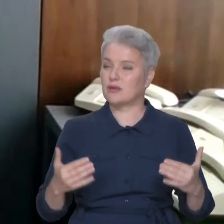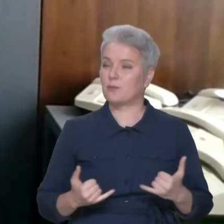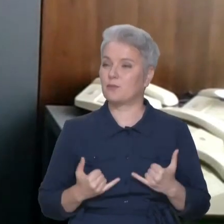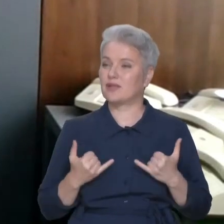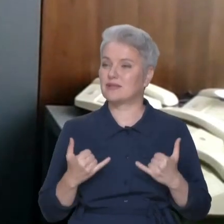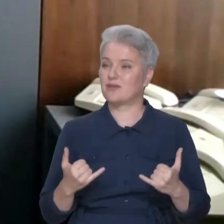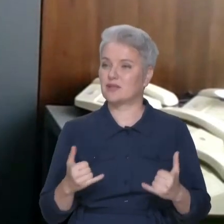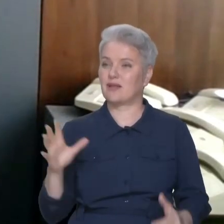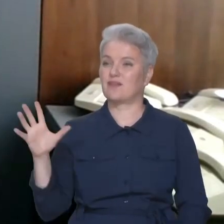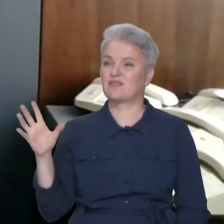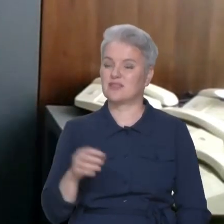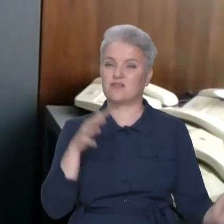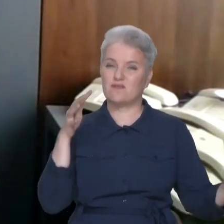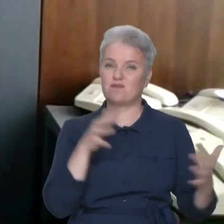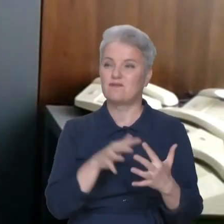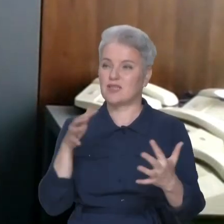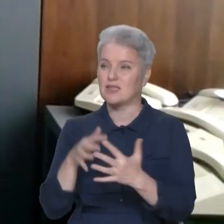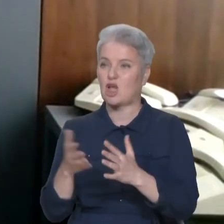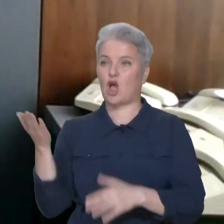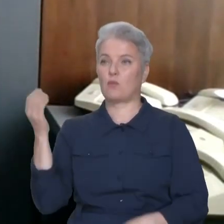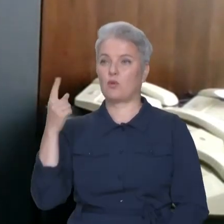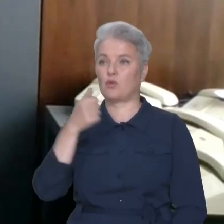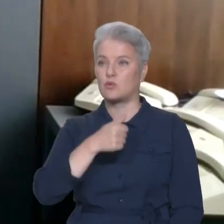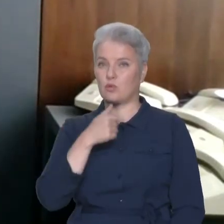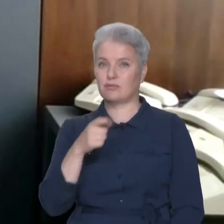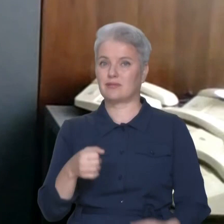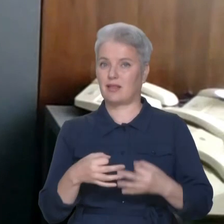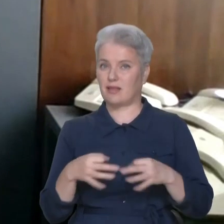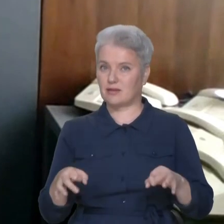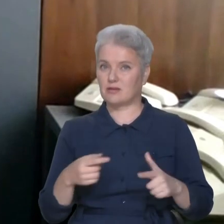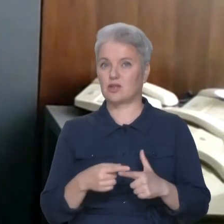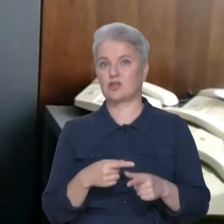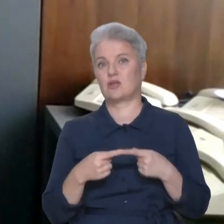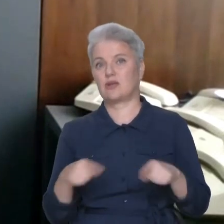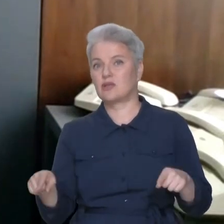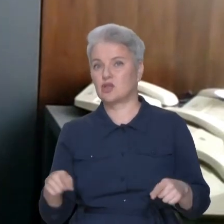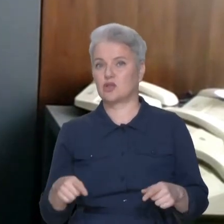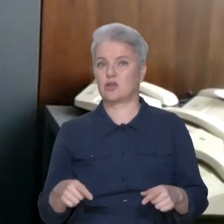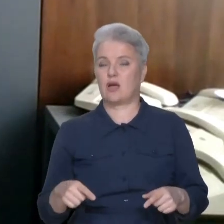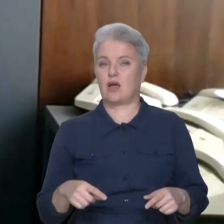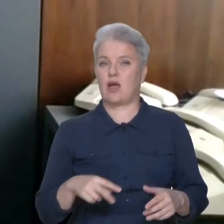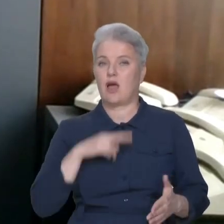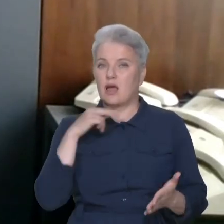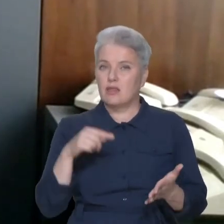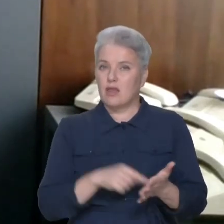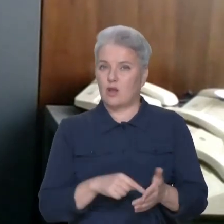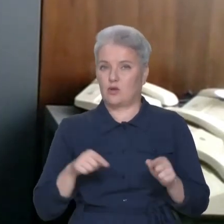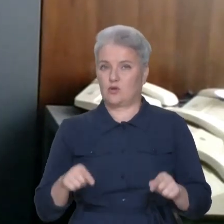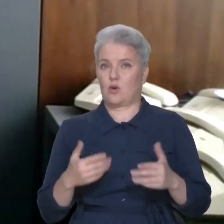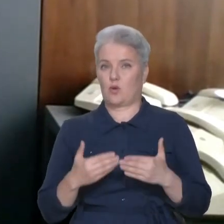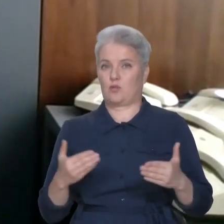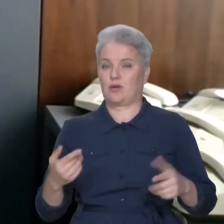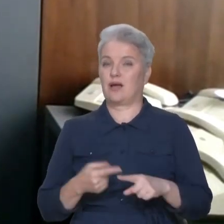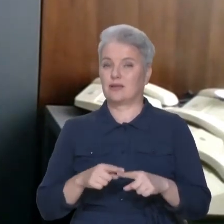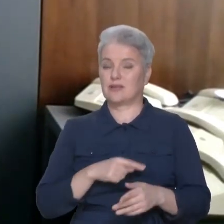всім війнам минулого сторіччя за незалежність, чи якийсь інший наголос в цьому музею має бути. Але те, що це